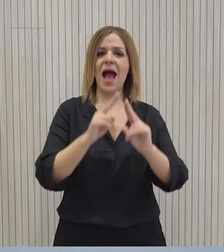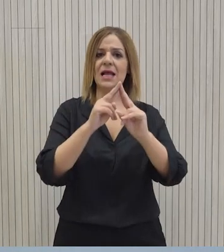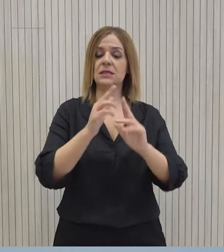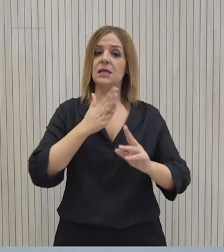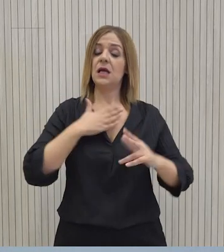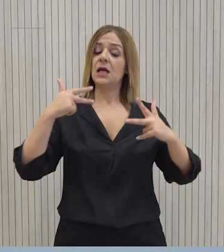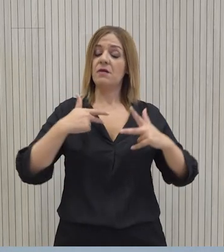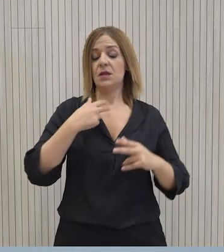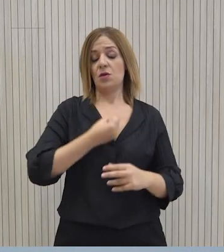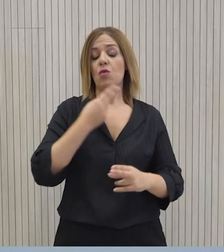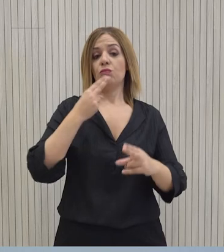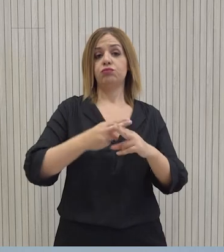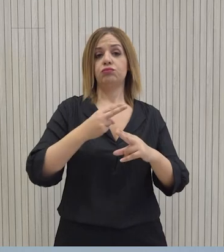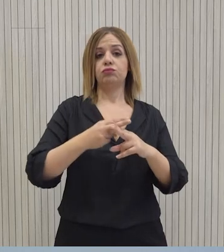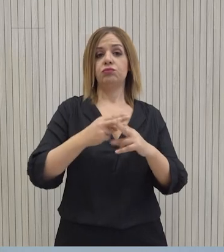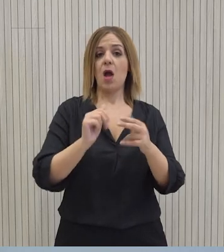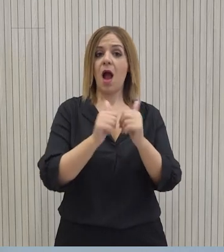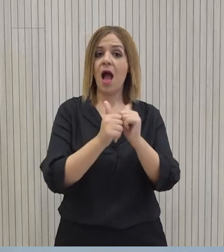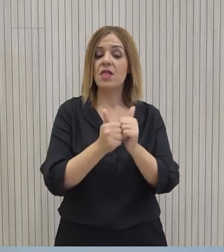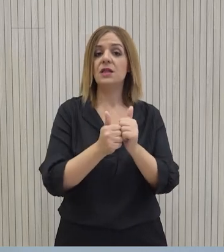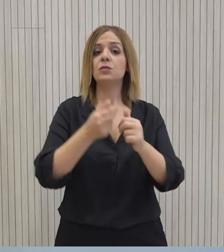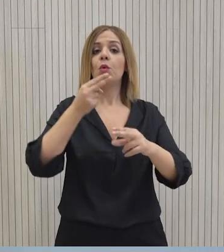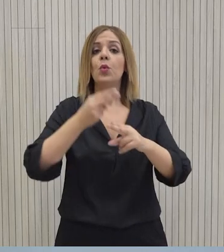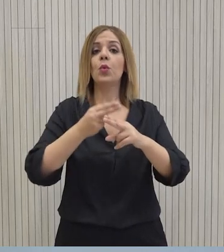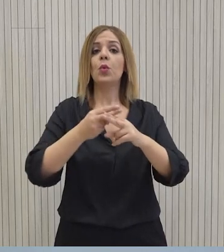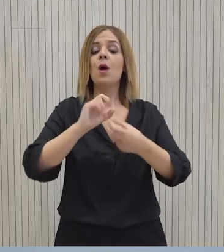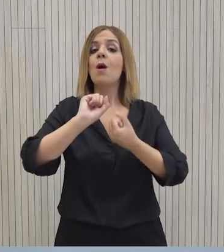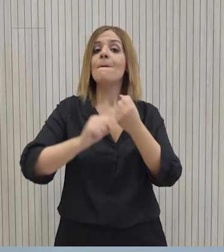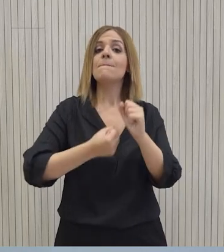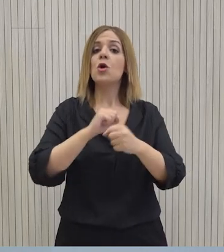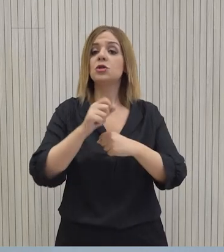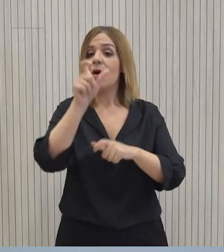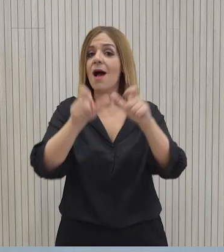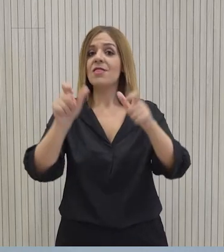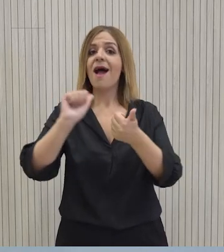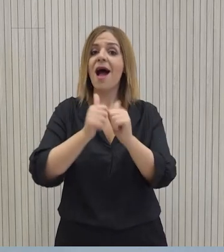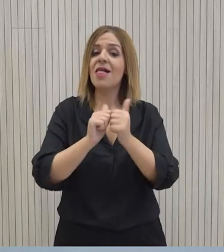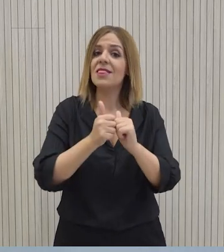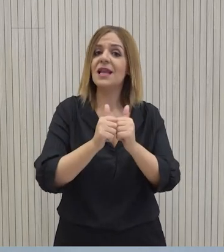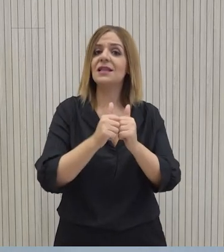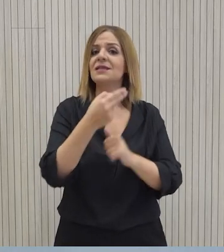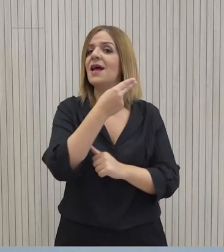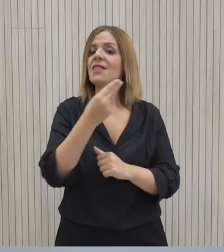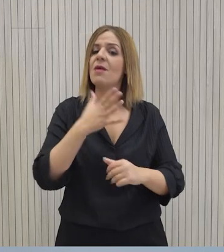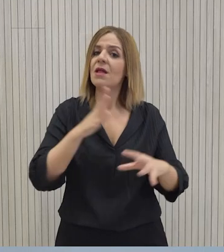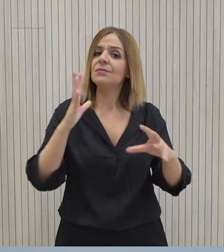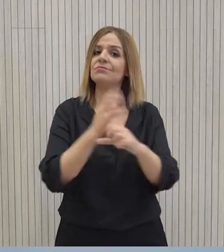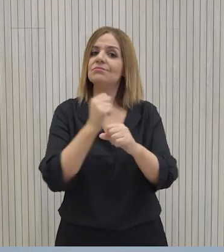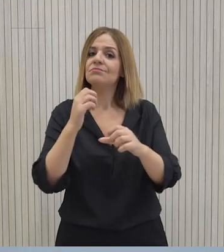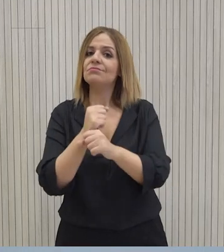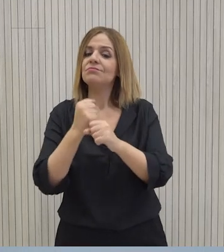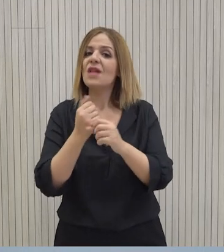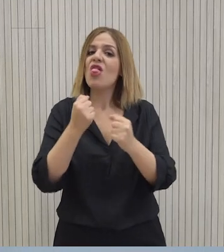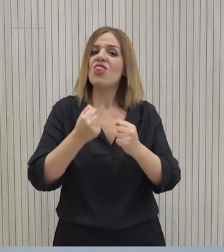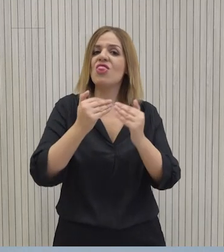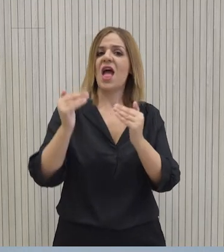αποδίδουμε ιδιαίτερη σημασία στον αθλητισμό αλλά και στην τεράστια προσπάθεια που καταβάλουν οι αθλητές και αθλητριές μας για να πετύχουν τις επιδόσεις